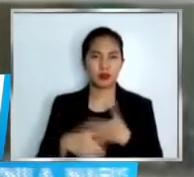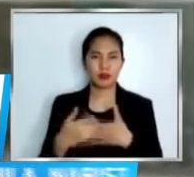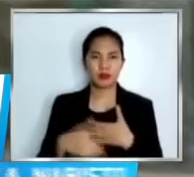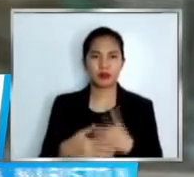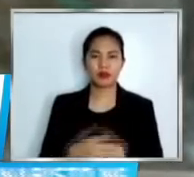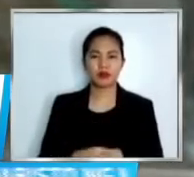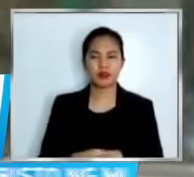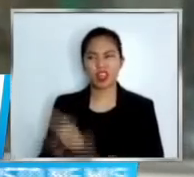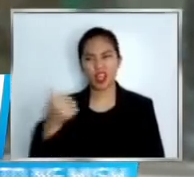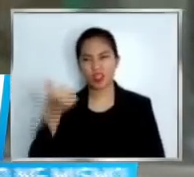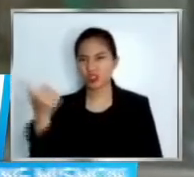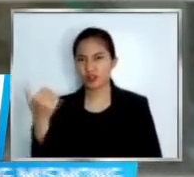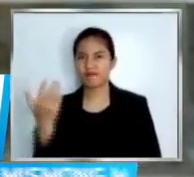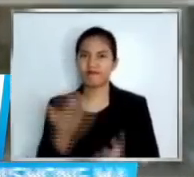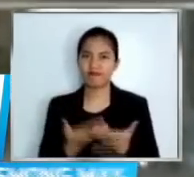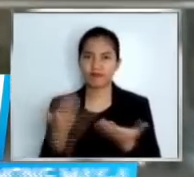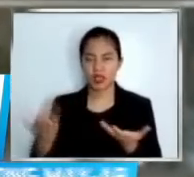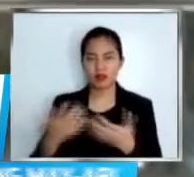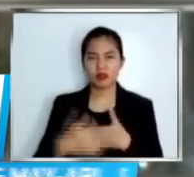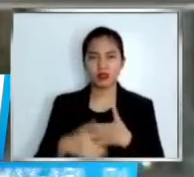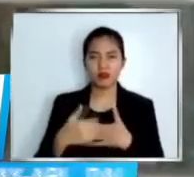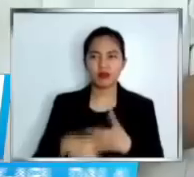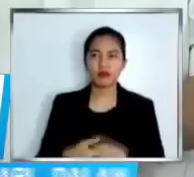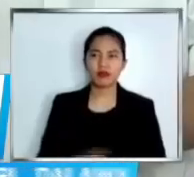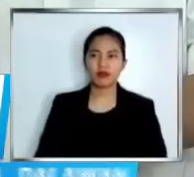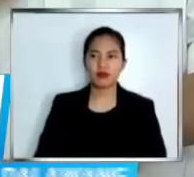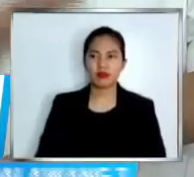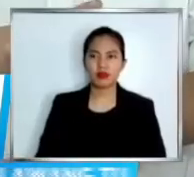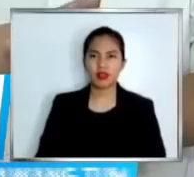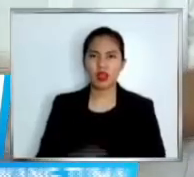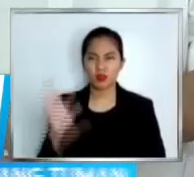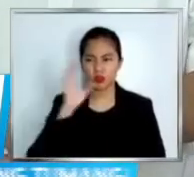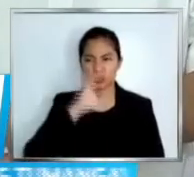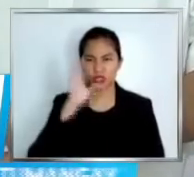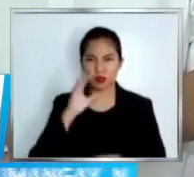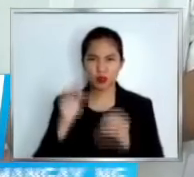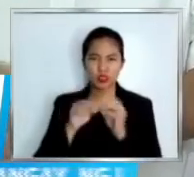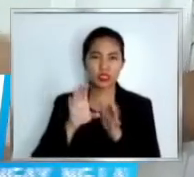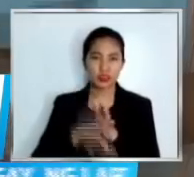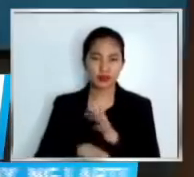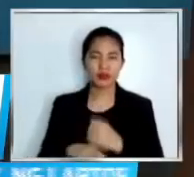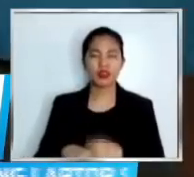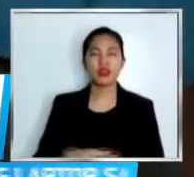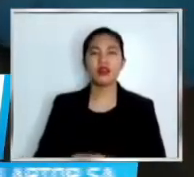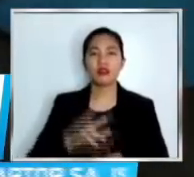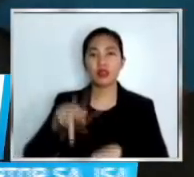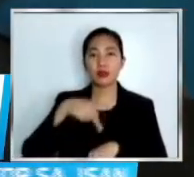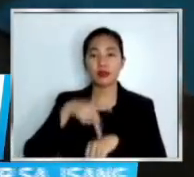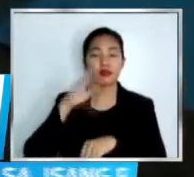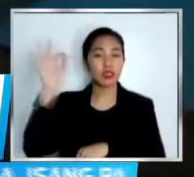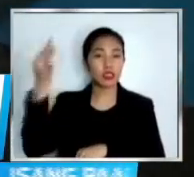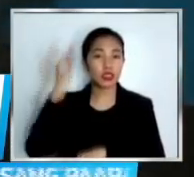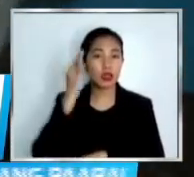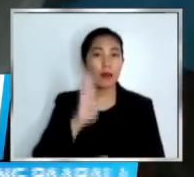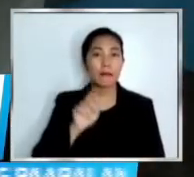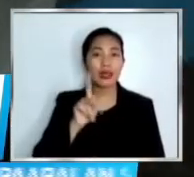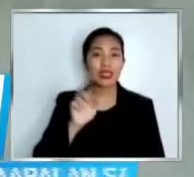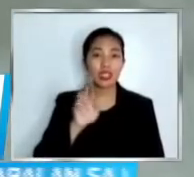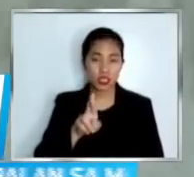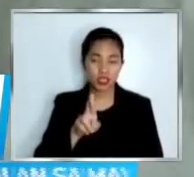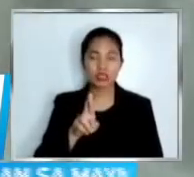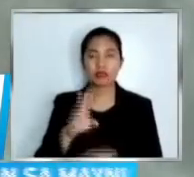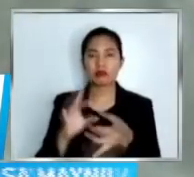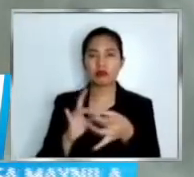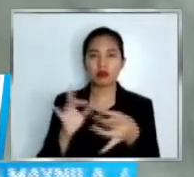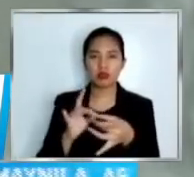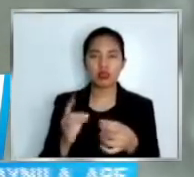Maghanap kayo ng mas mura? Oo, maghanap ako ng mas mura. Ayon sa Philippine Federation of Bakers, hindi na raw kayang pasanin ng mga community